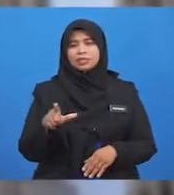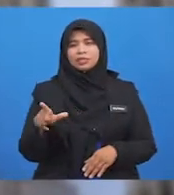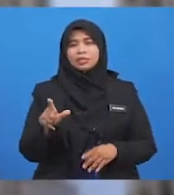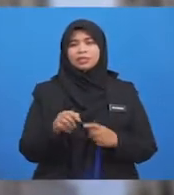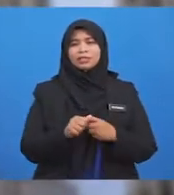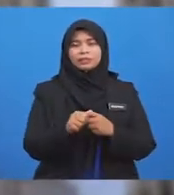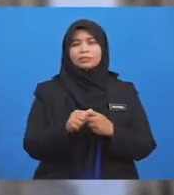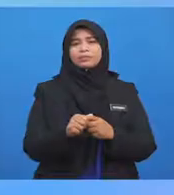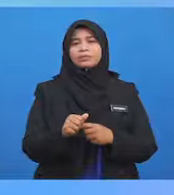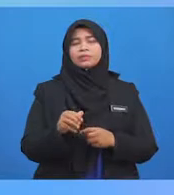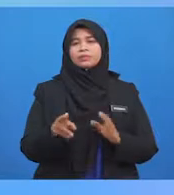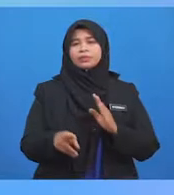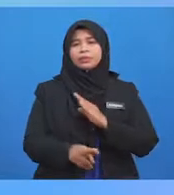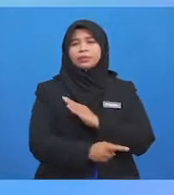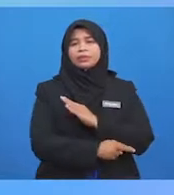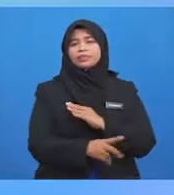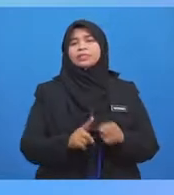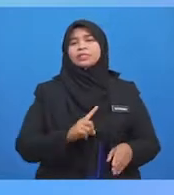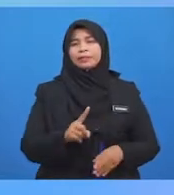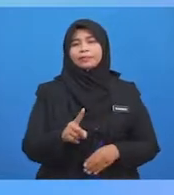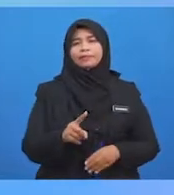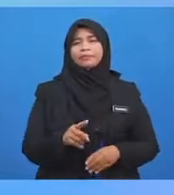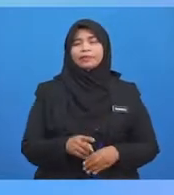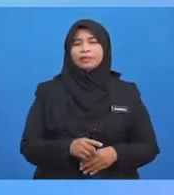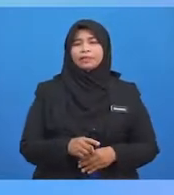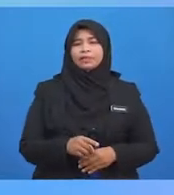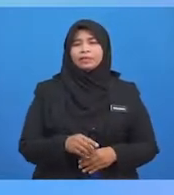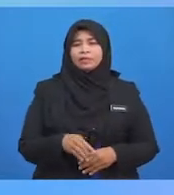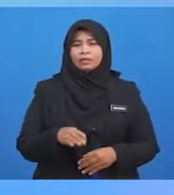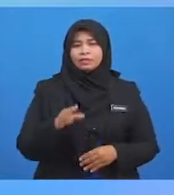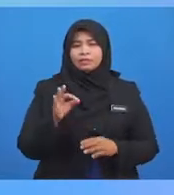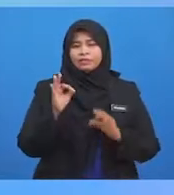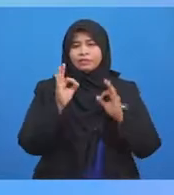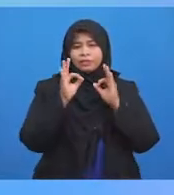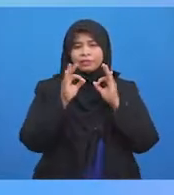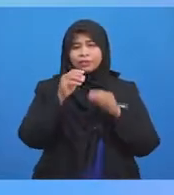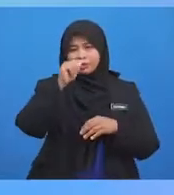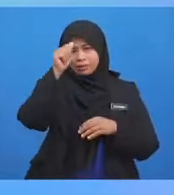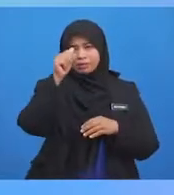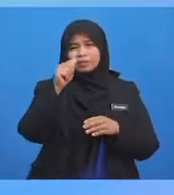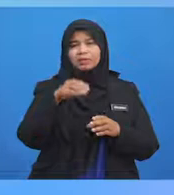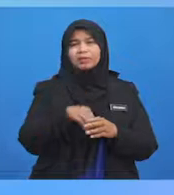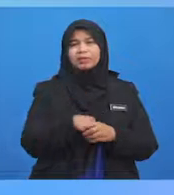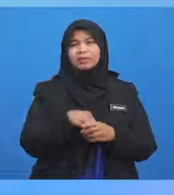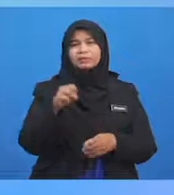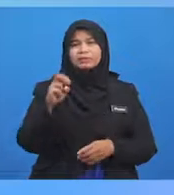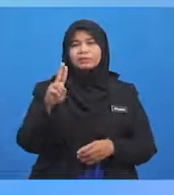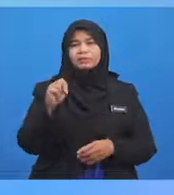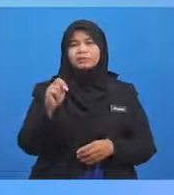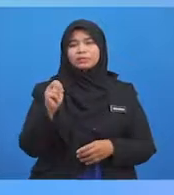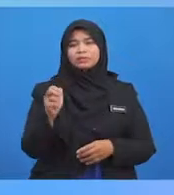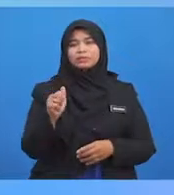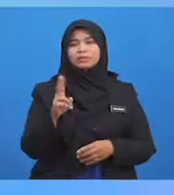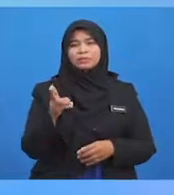syarian Islam Dalilnya, Allah berfirman Dalam surah An-Nisa ayat yang ke-29 Yang